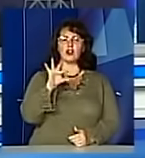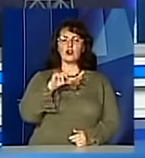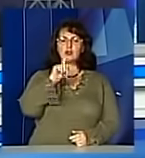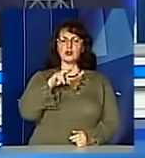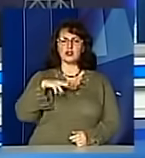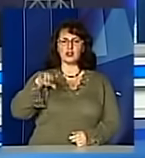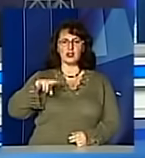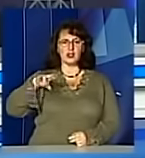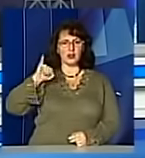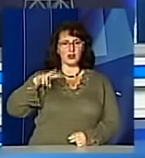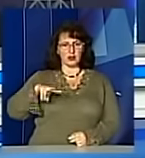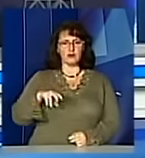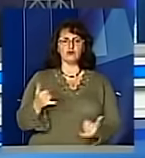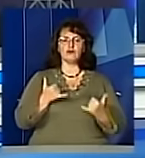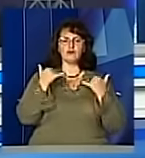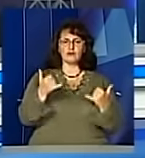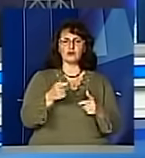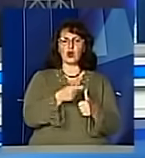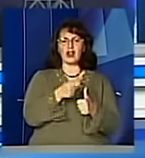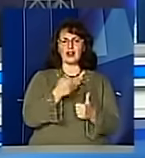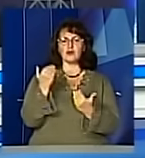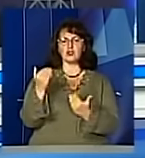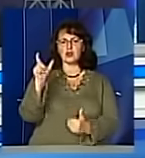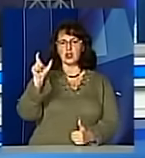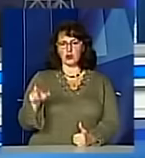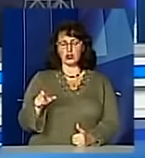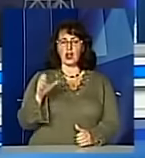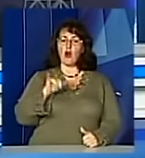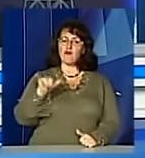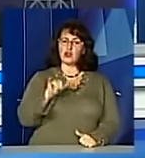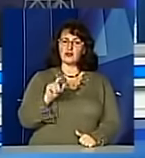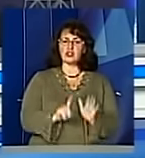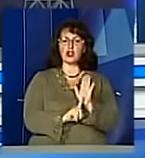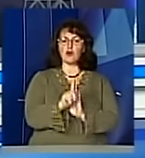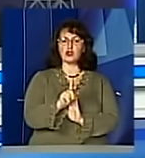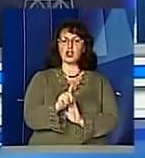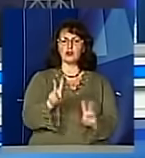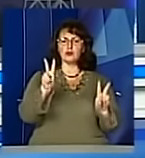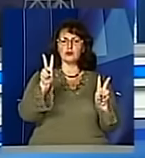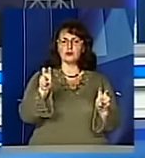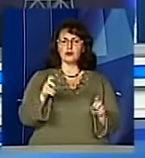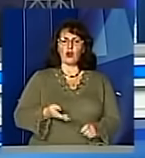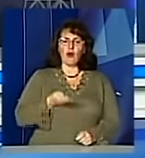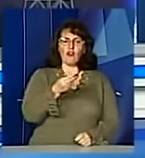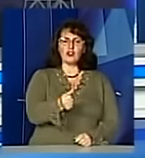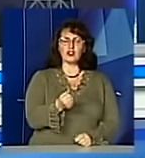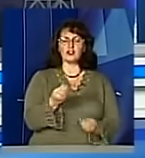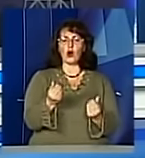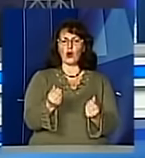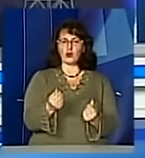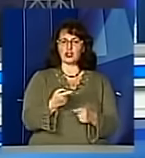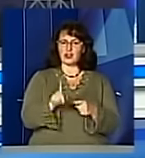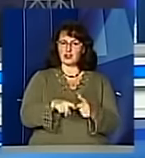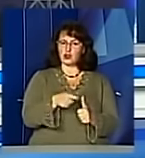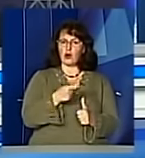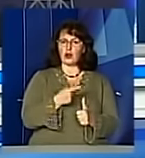увіковічнити пам'ять про викладача в університеті, ще заснували стипендію його імені. Як у Львові вшанували відомого